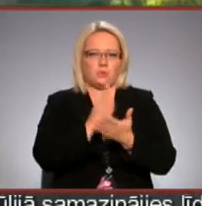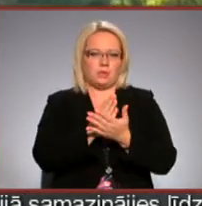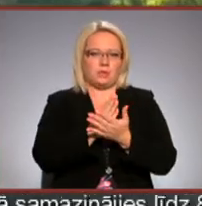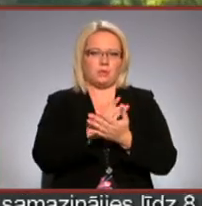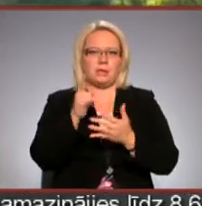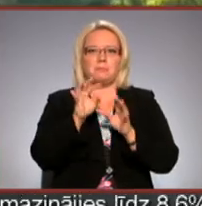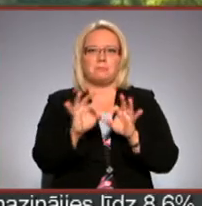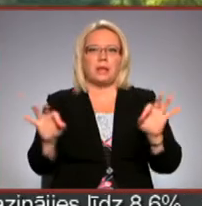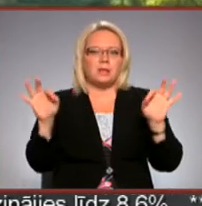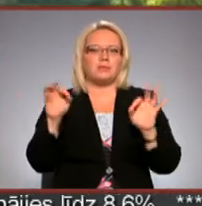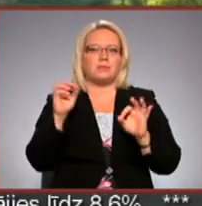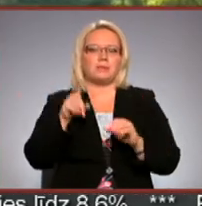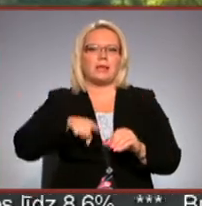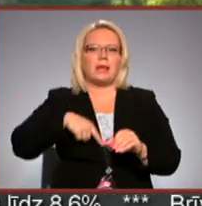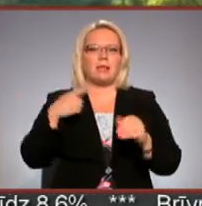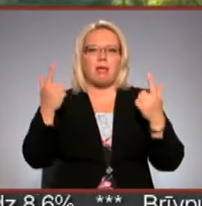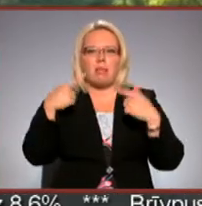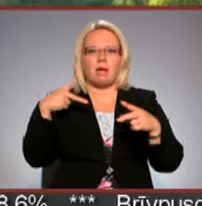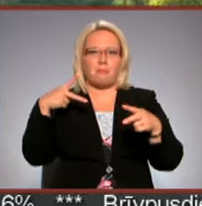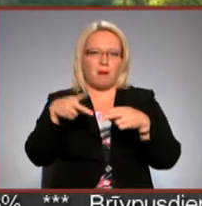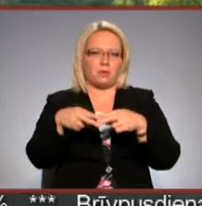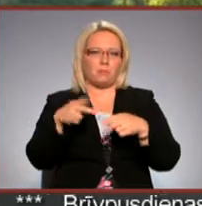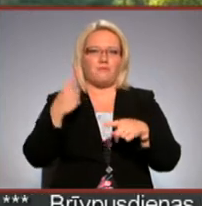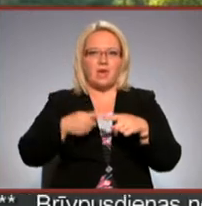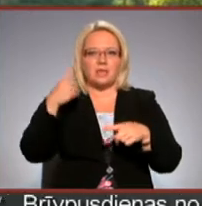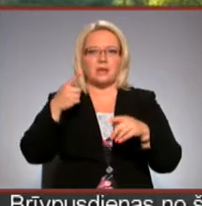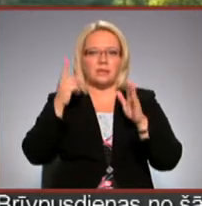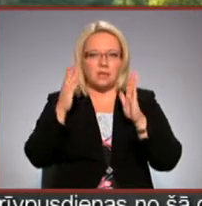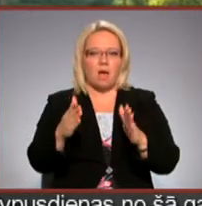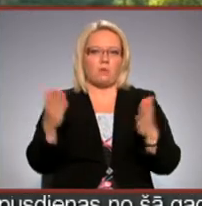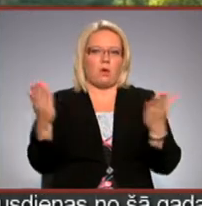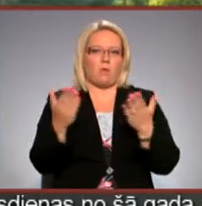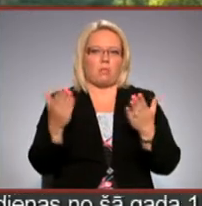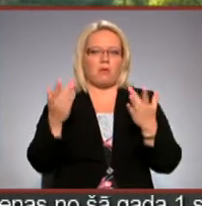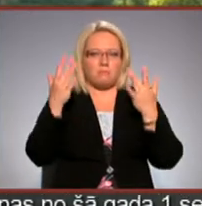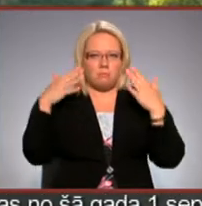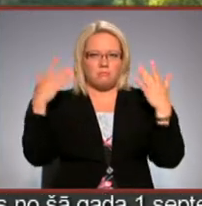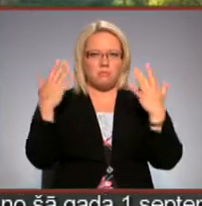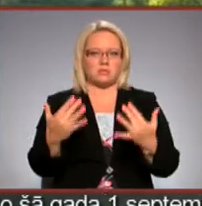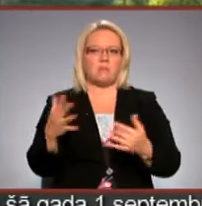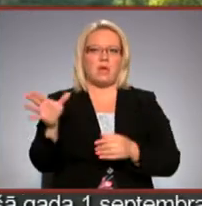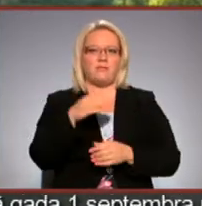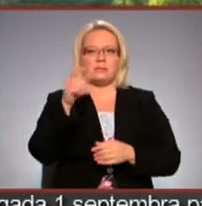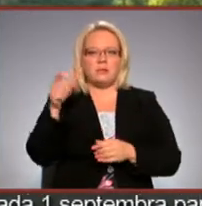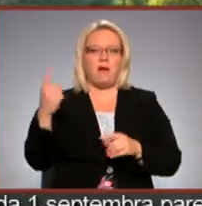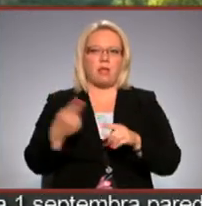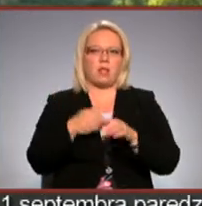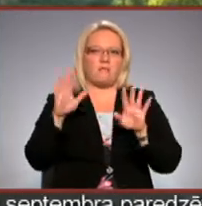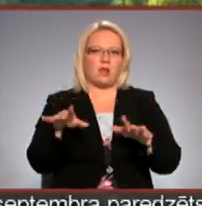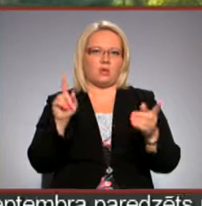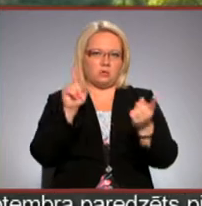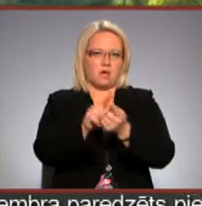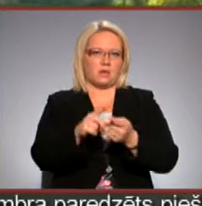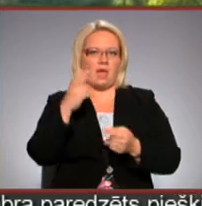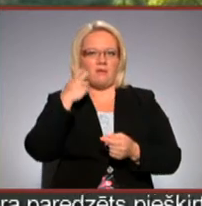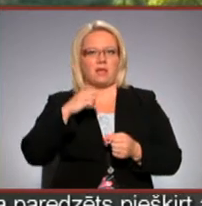brīnišķīgi par cik laiku pārtraukumu, taču vienreiz ir jābūt kaut kādam tādam pasākumam, lai visi cilvēki varētu atkal satikties. Kopā